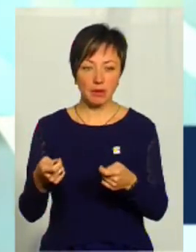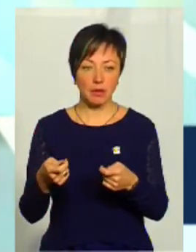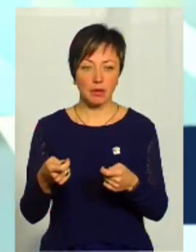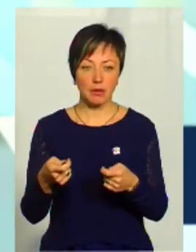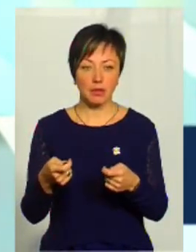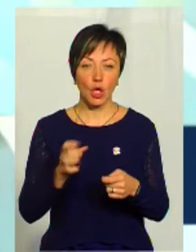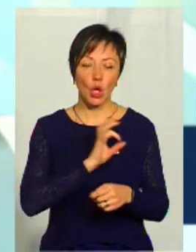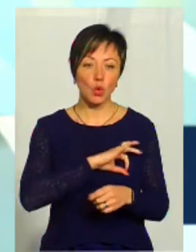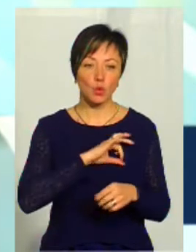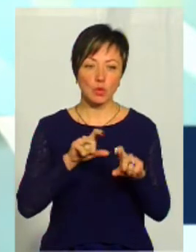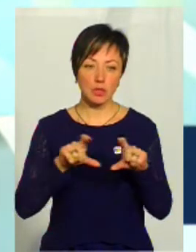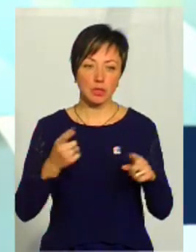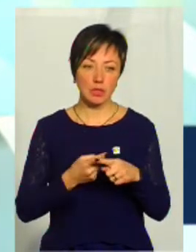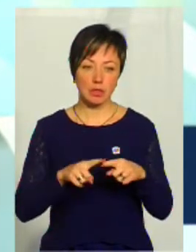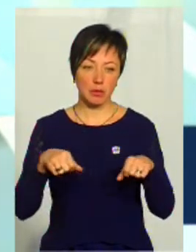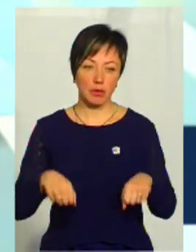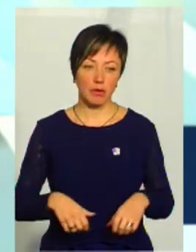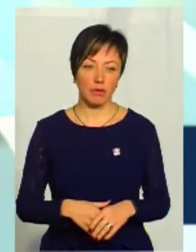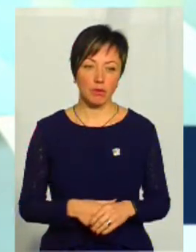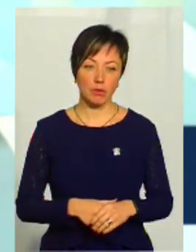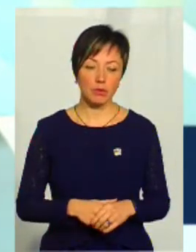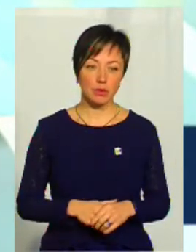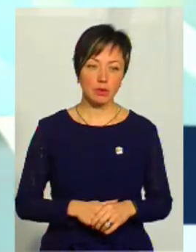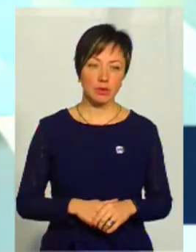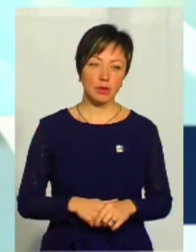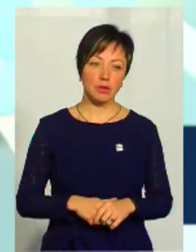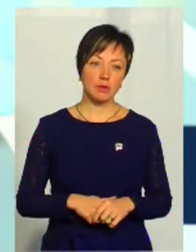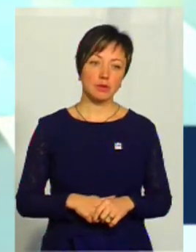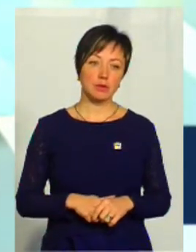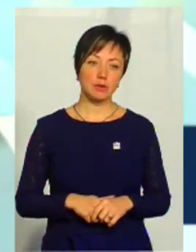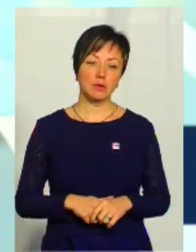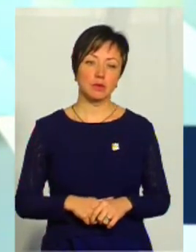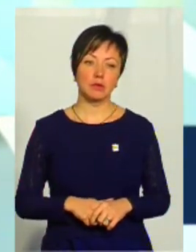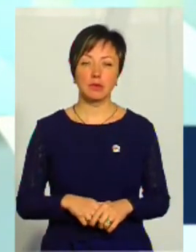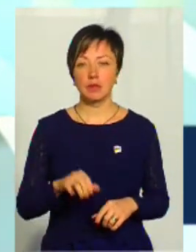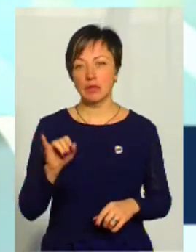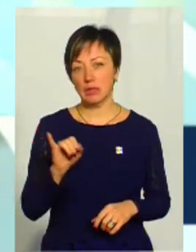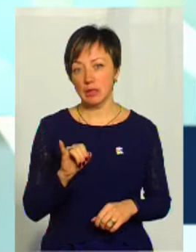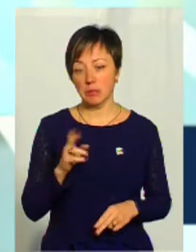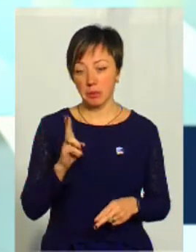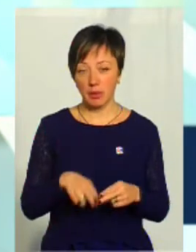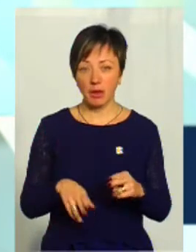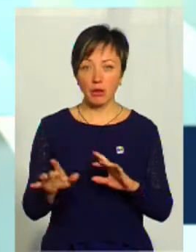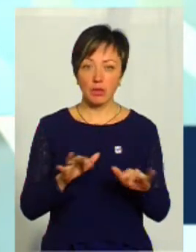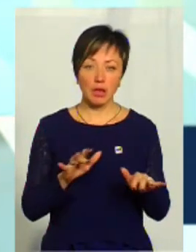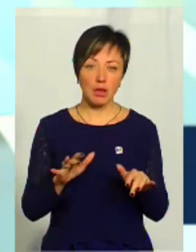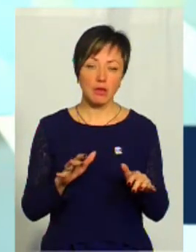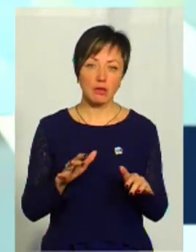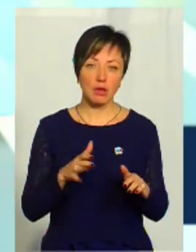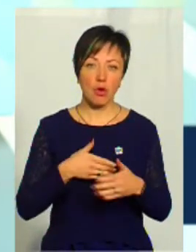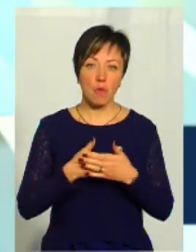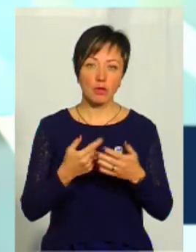юстиції це право. І припиняються, ну, припиняються громадські